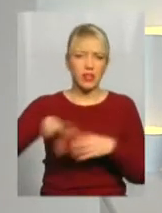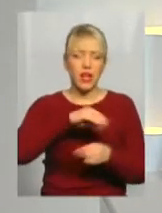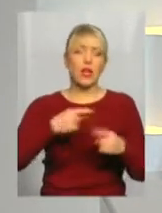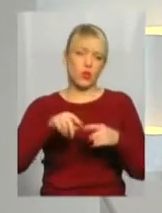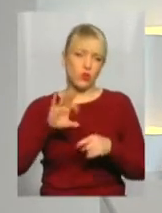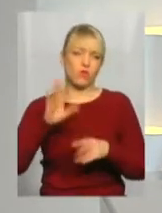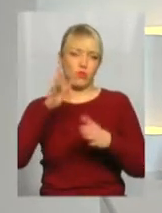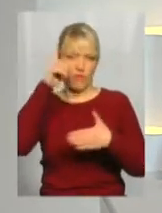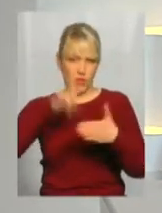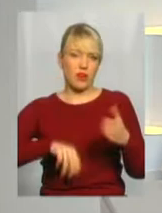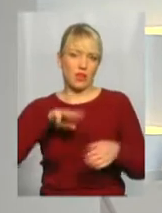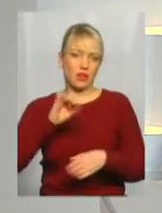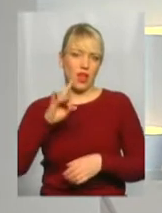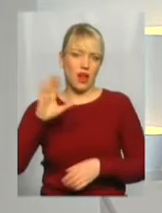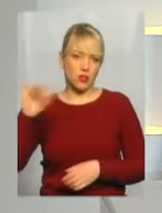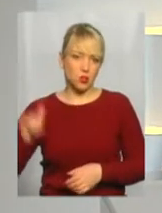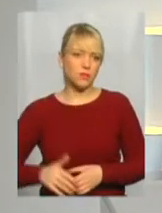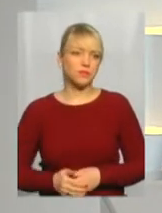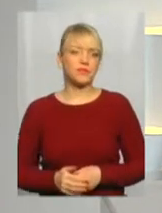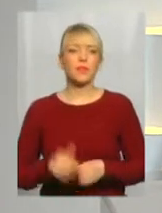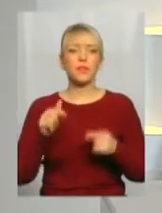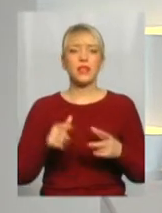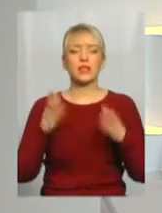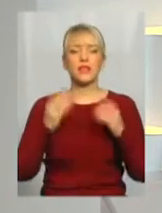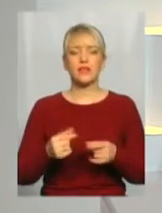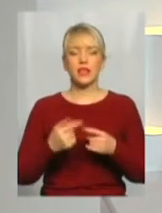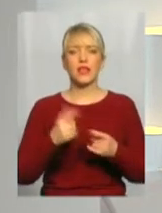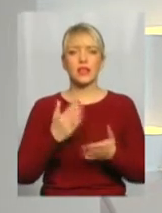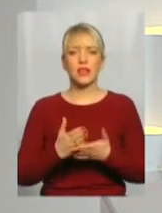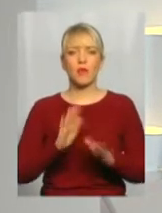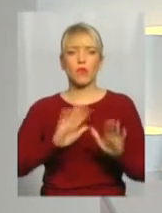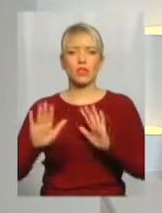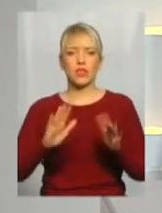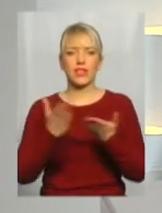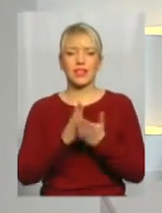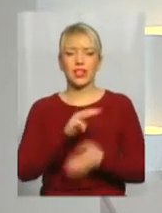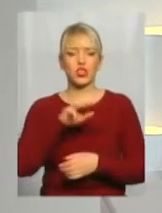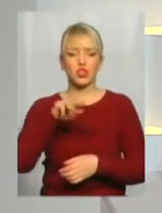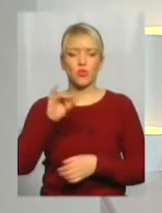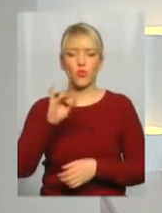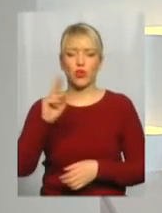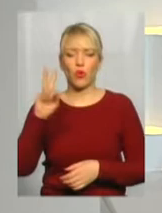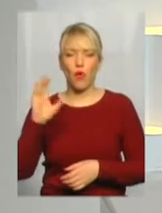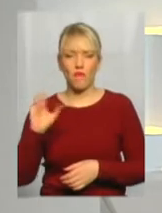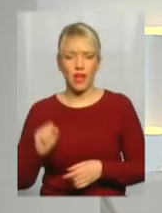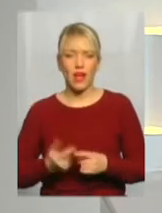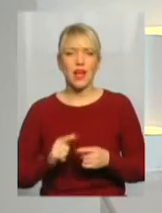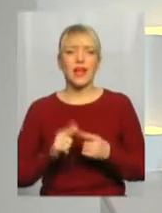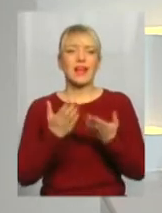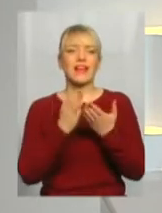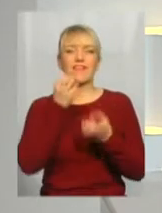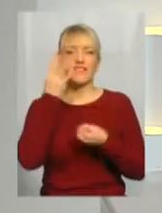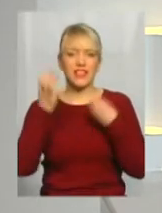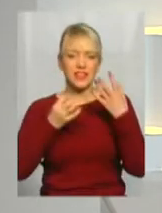ці Шевченківські дні у нас на Українському радіо транслюється постановка із книги Ніни Шмурікової «Квіти Кобзареві». Ми підгляділи